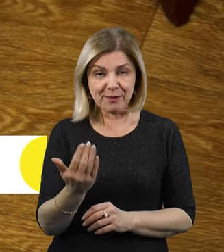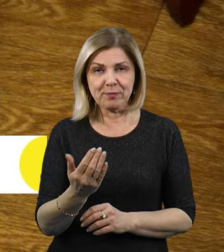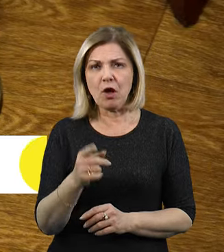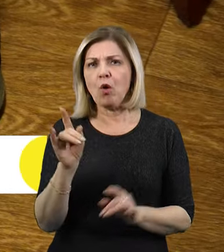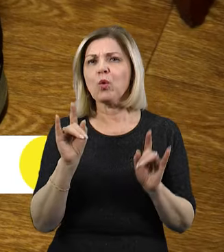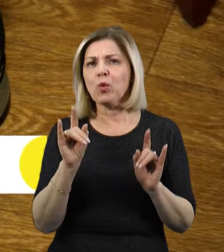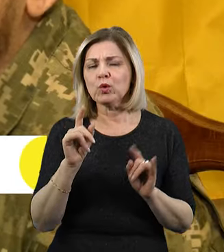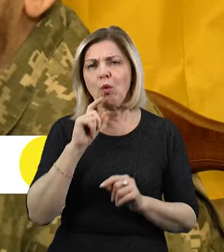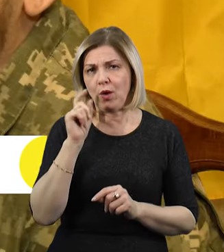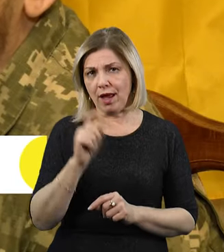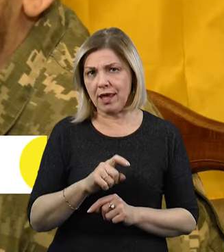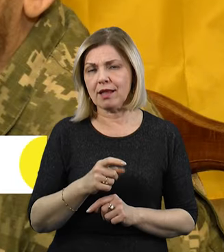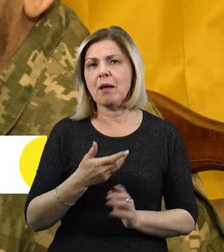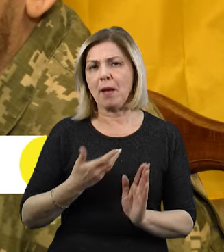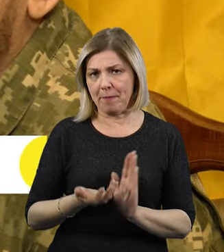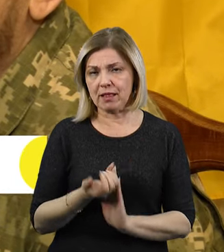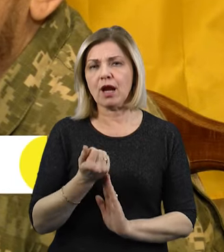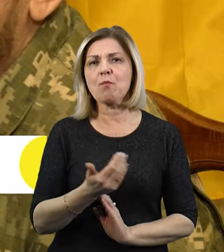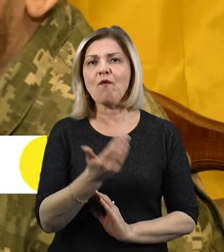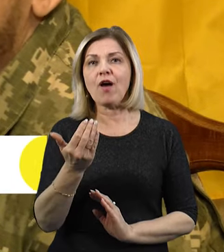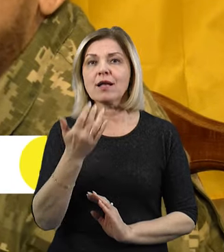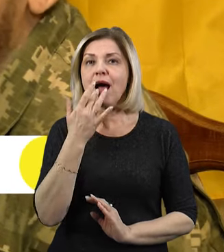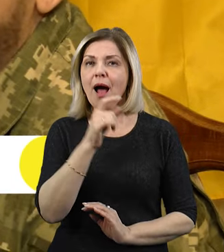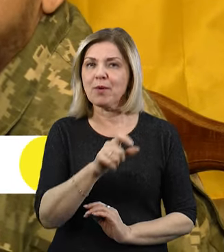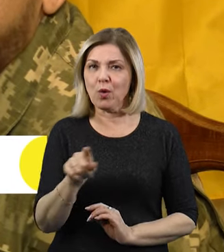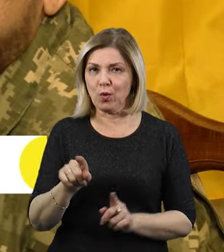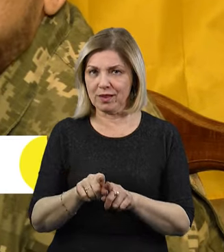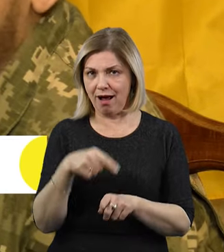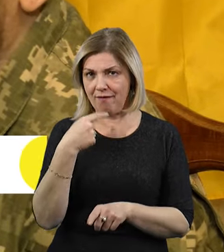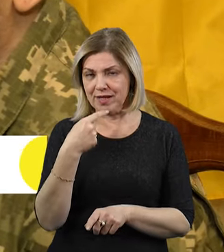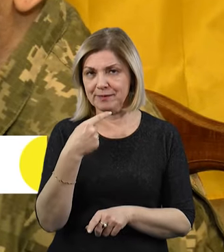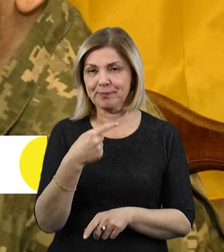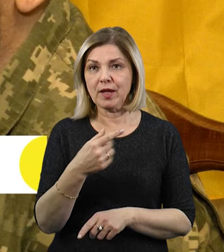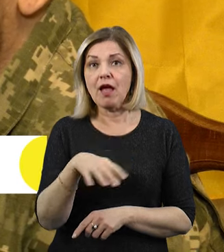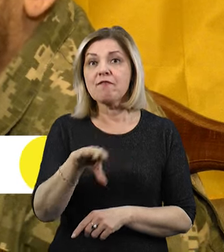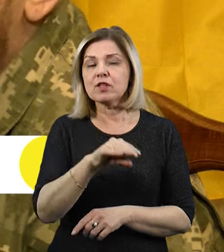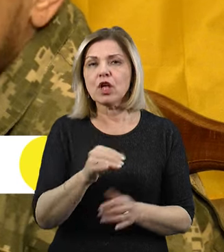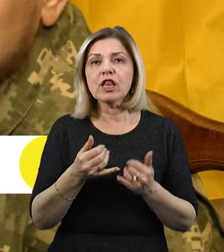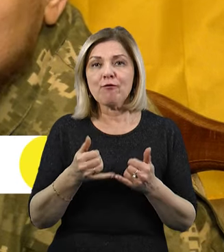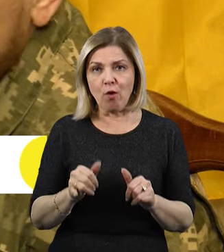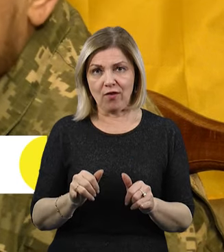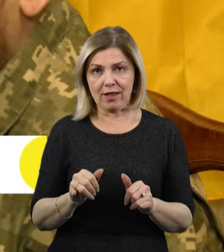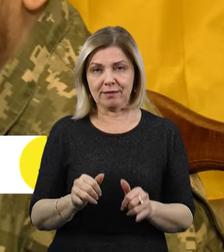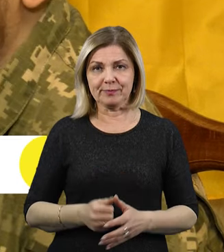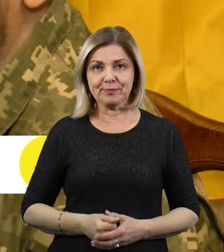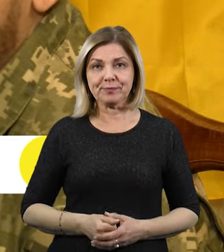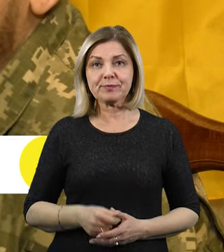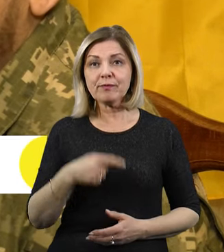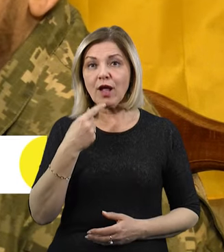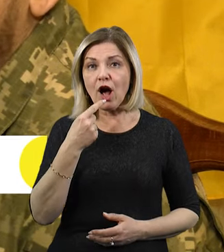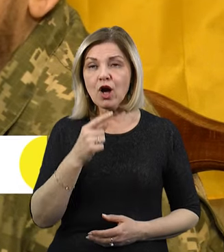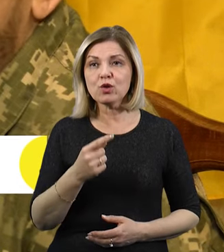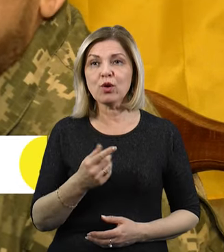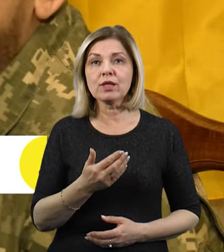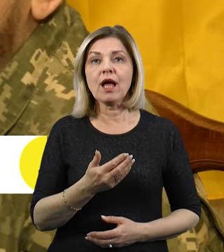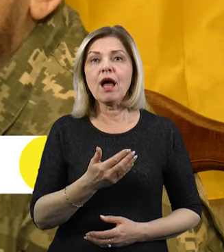Україна, клас, ми вас підтримуємо. Тіпа, саме просто вони самі здивовані нам. Кажуть, ми три